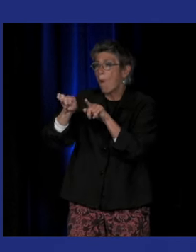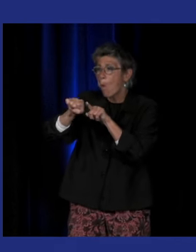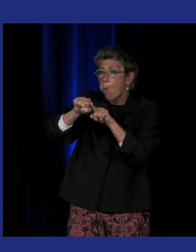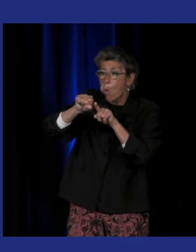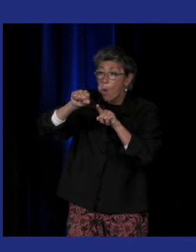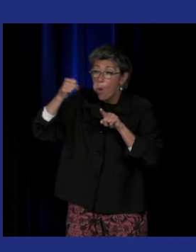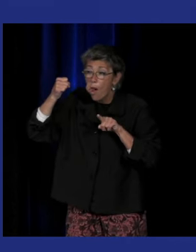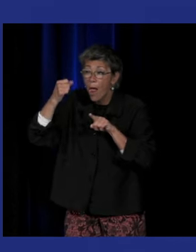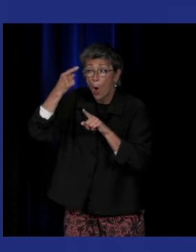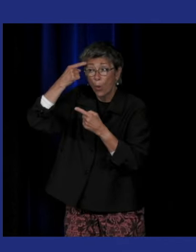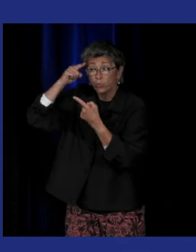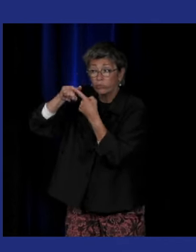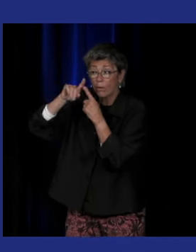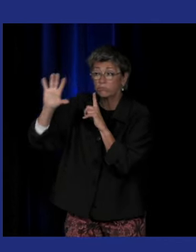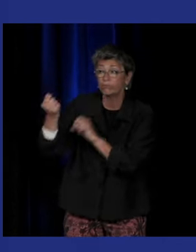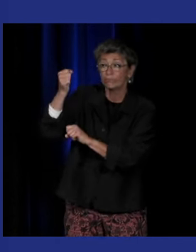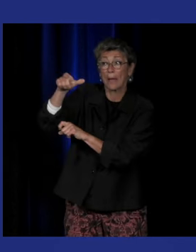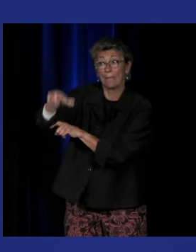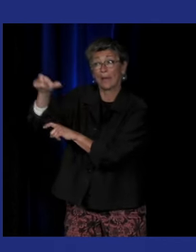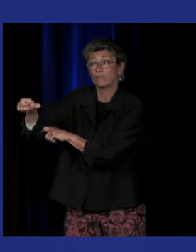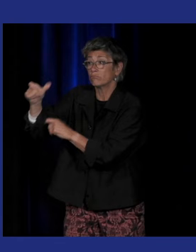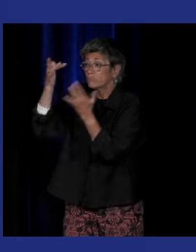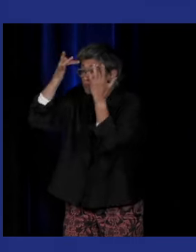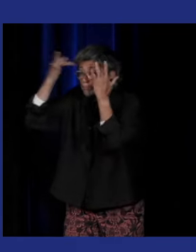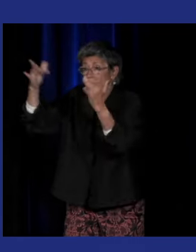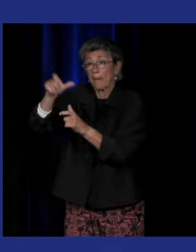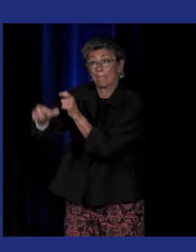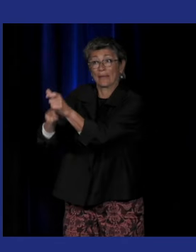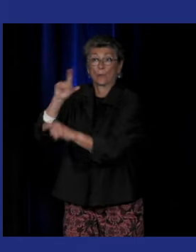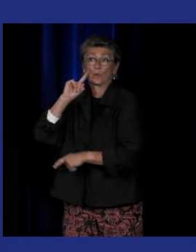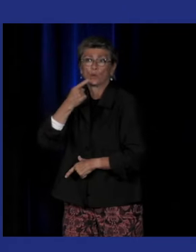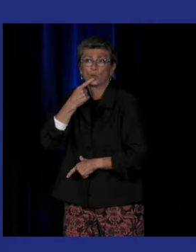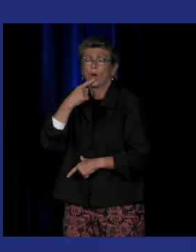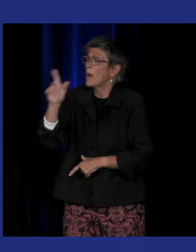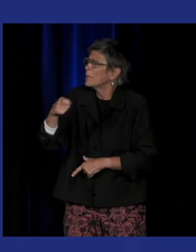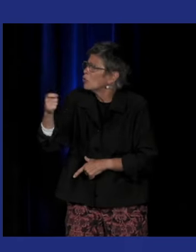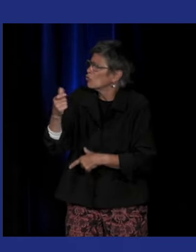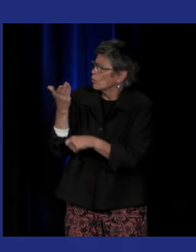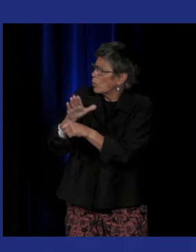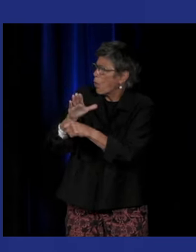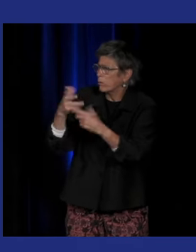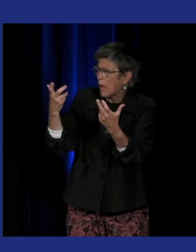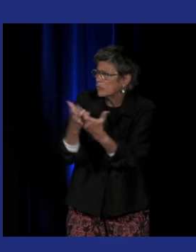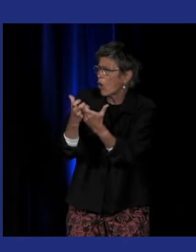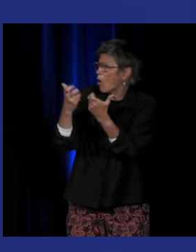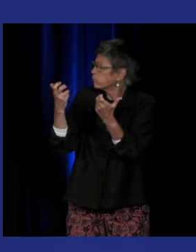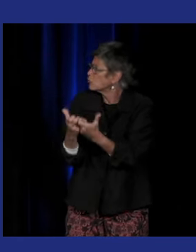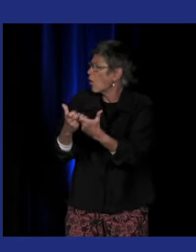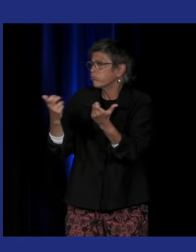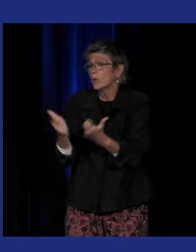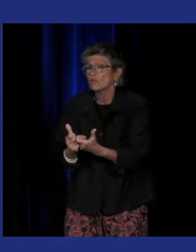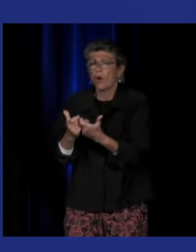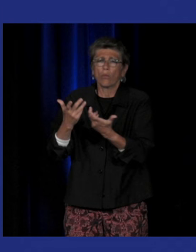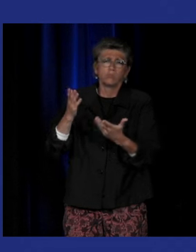des personnes sourdes. Donc, nous, nous allons pas faire, on va utiliser, bien sûr, on va illustrer à partir des différents types de pratiques